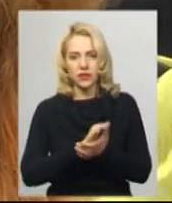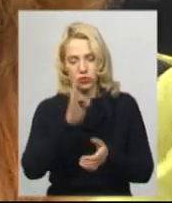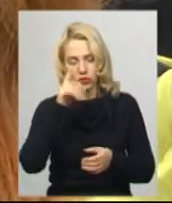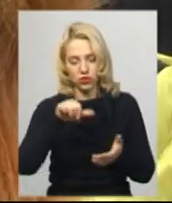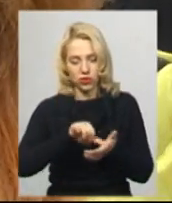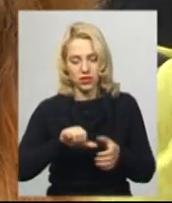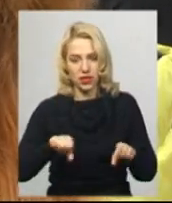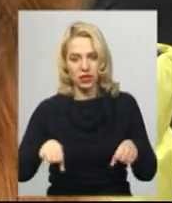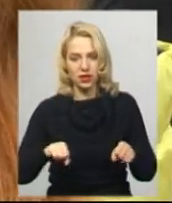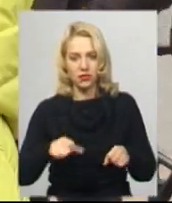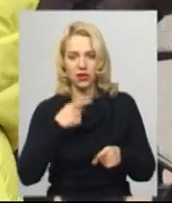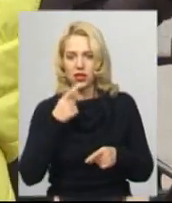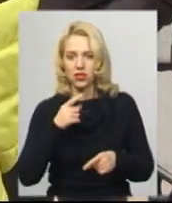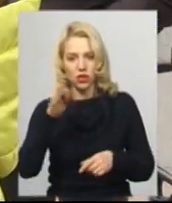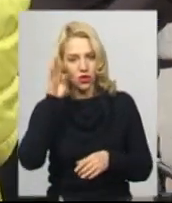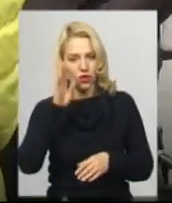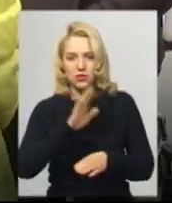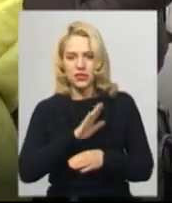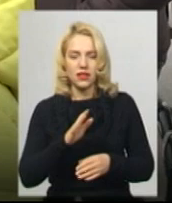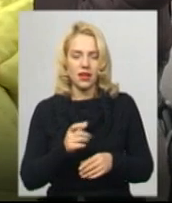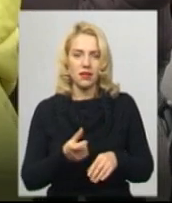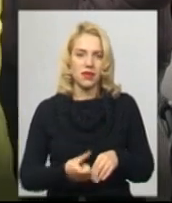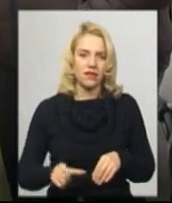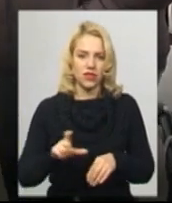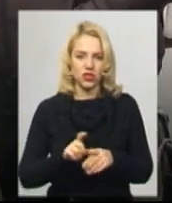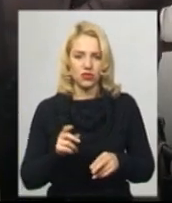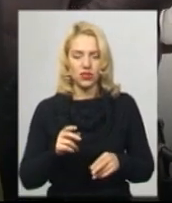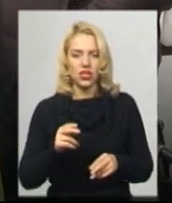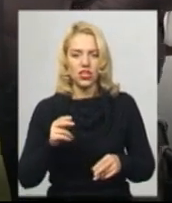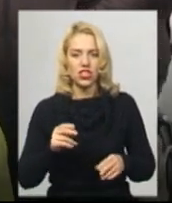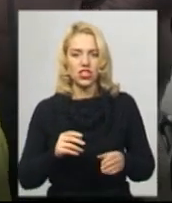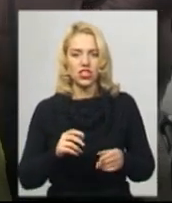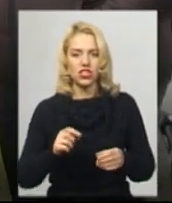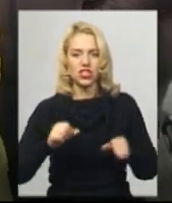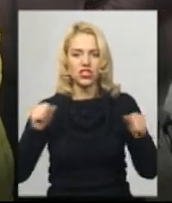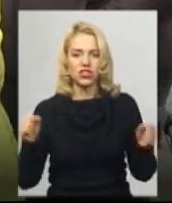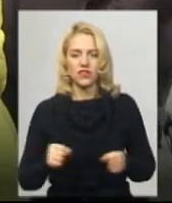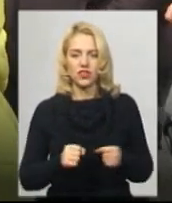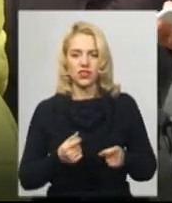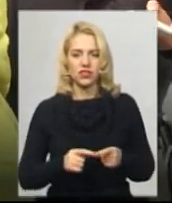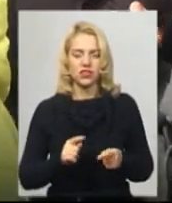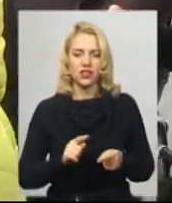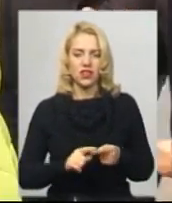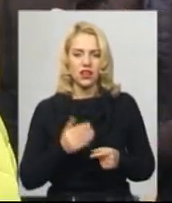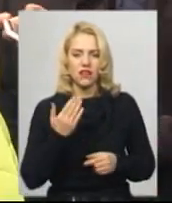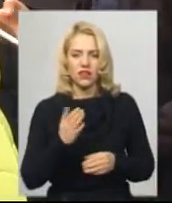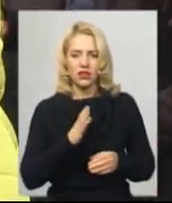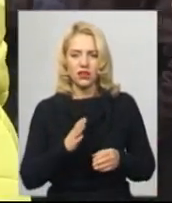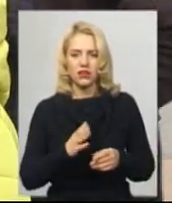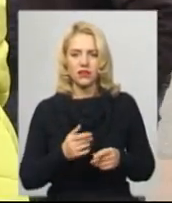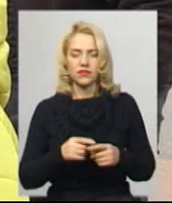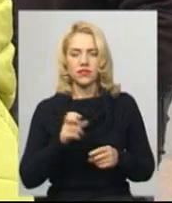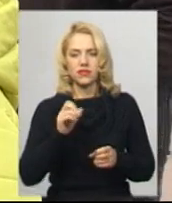хлопець не перевищував швидкість. Він повертав з пропуску, і там не можна було розвинути швидкість, дуже глибо. А